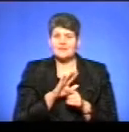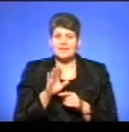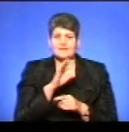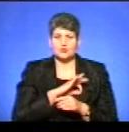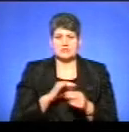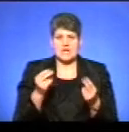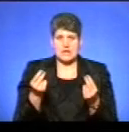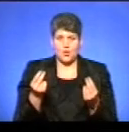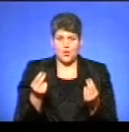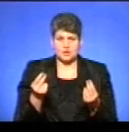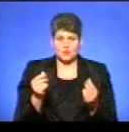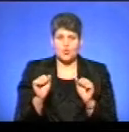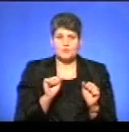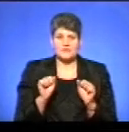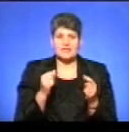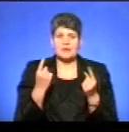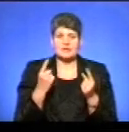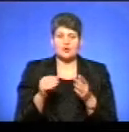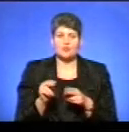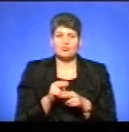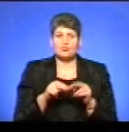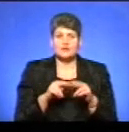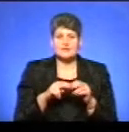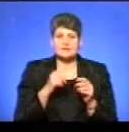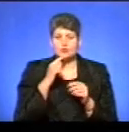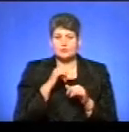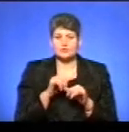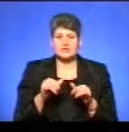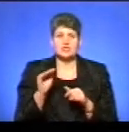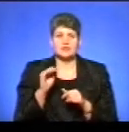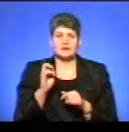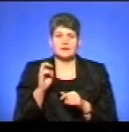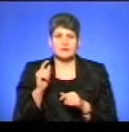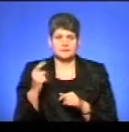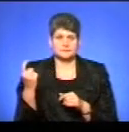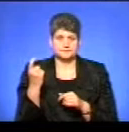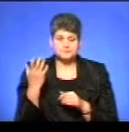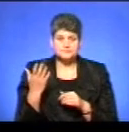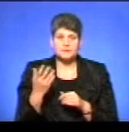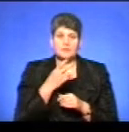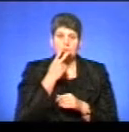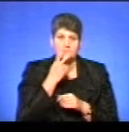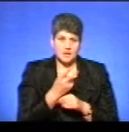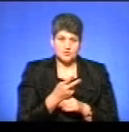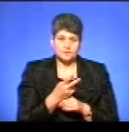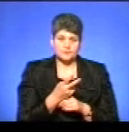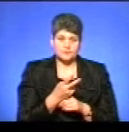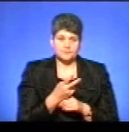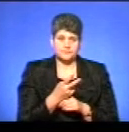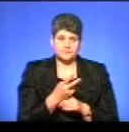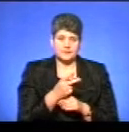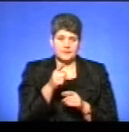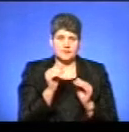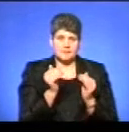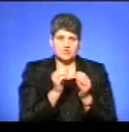коштів управління капітального будівництва, економічного розвитку та житово-комунального господарства. От ми бачимо, ми зазначили там,